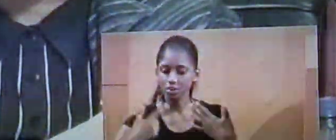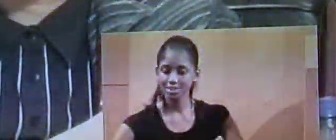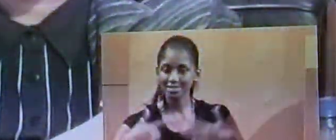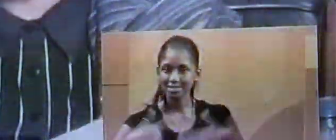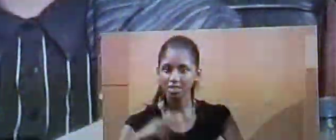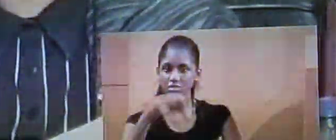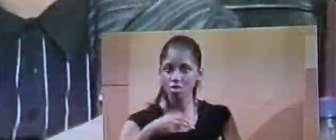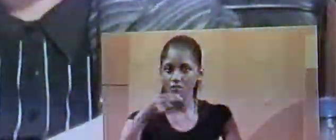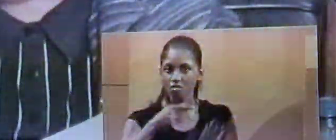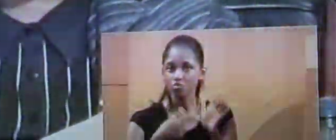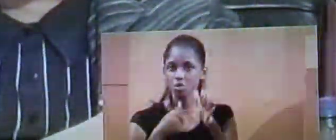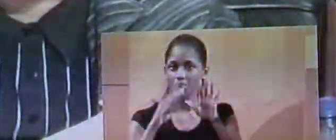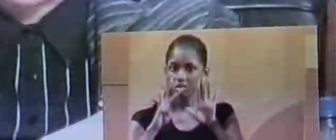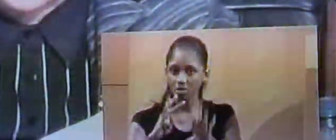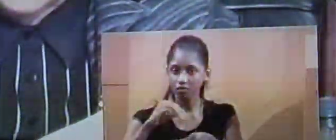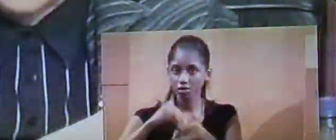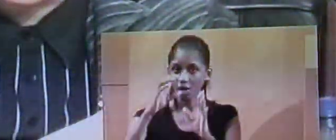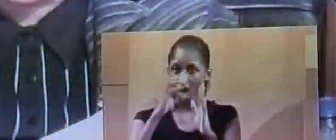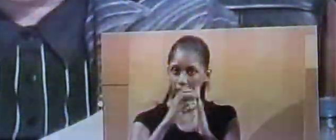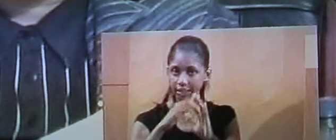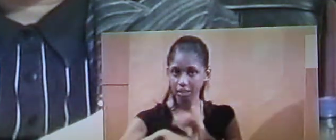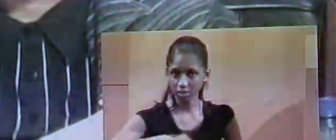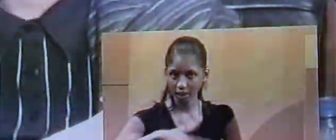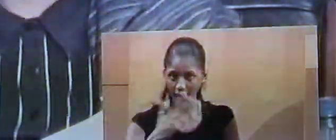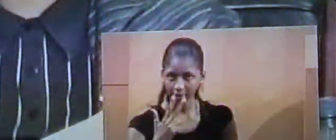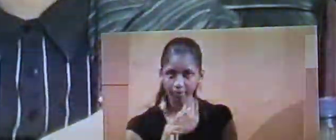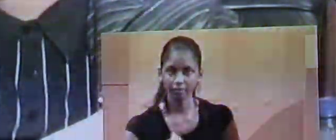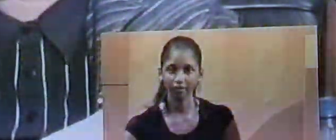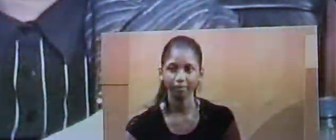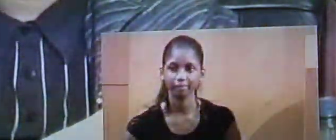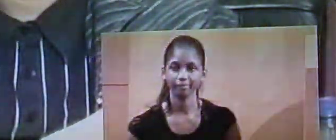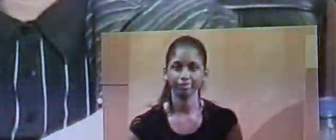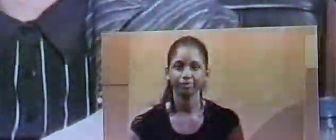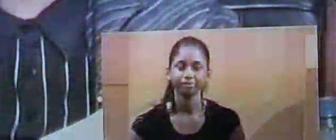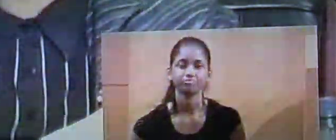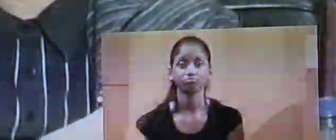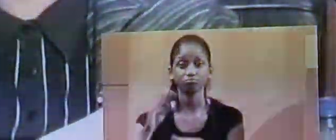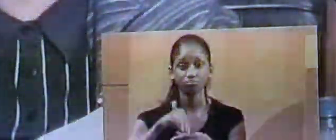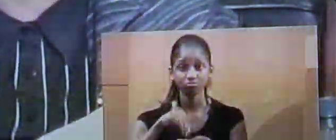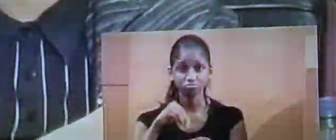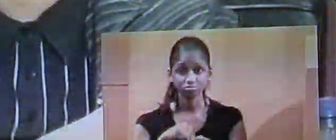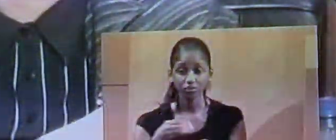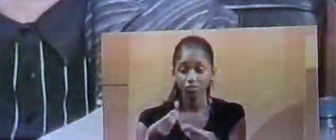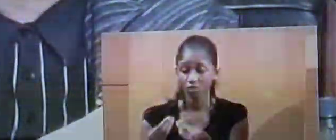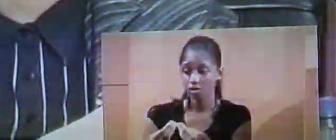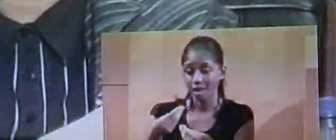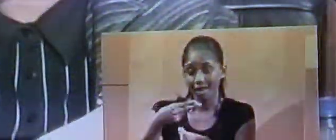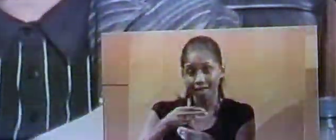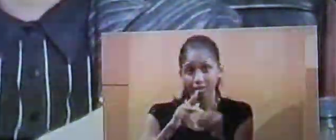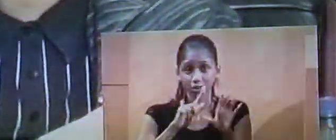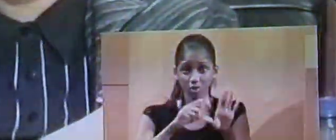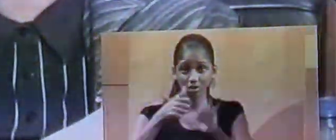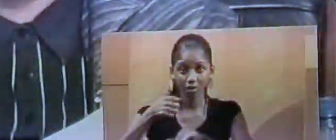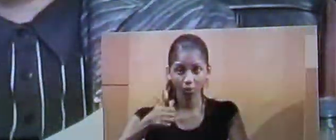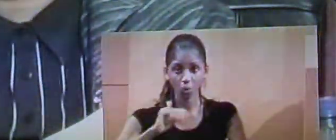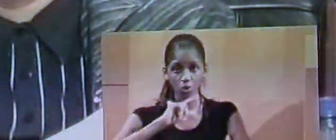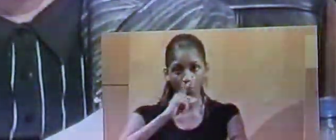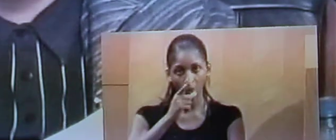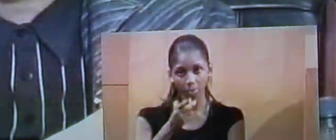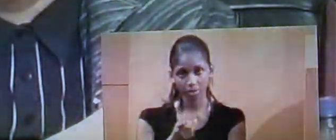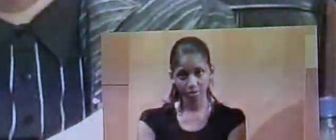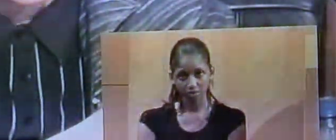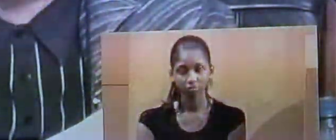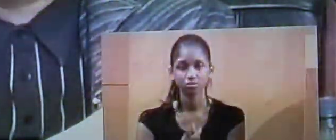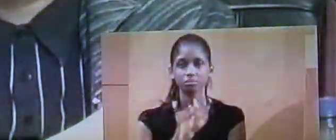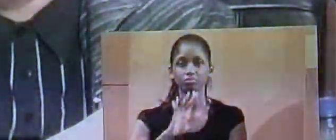2009, en son article 13, qui rend la M71 obligatoirement